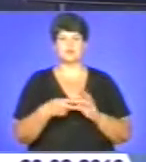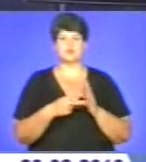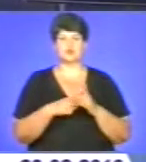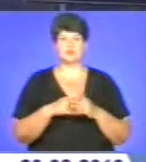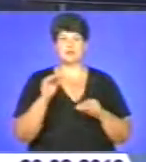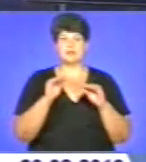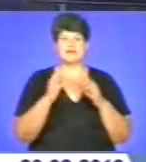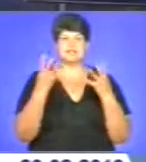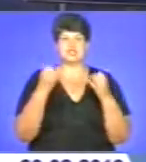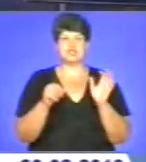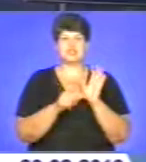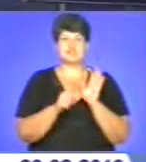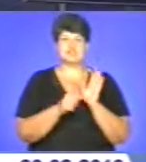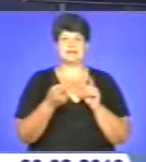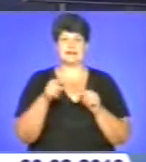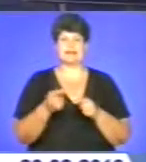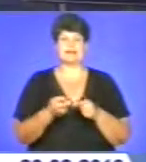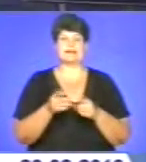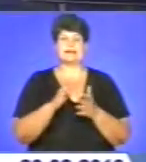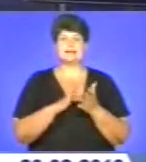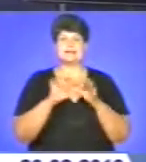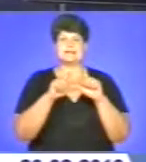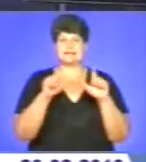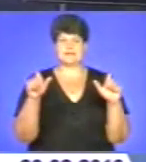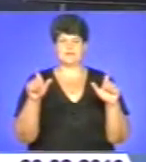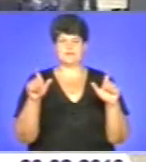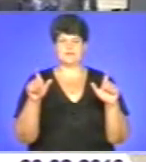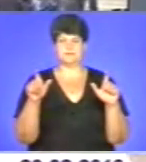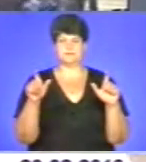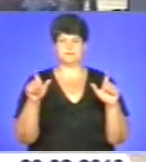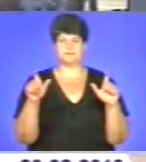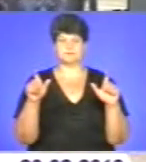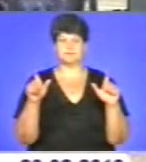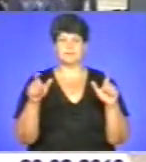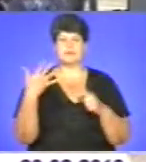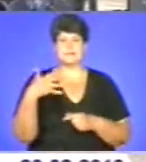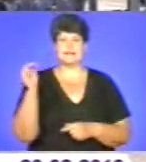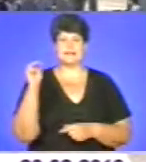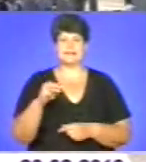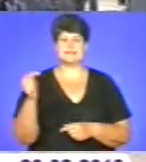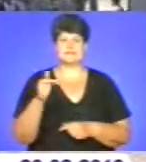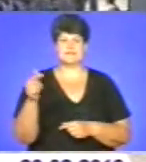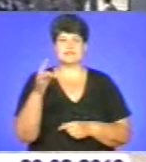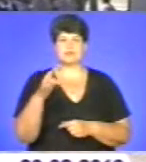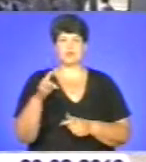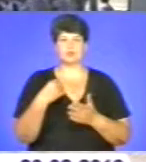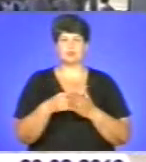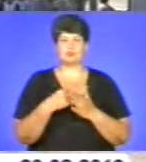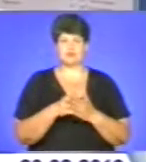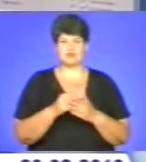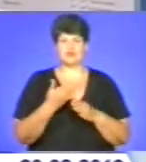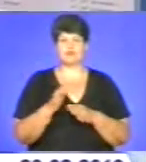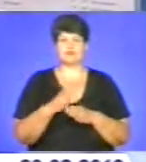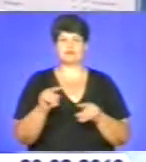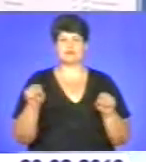обладнати ще шість таких центрів. Деталі у сюжеті. 50 тисяч гривень із районного бюджету виділили на